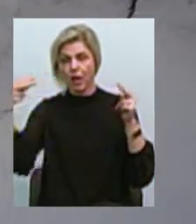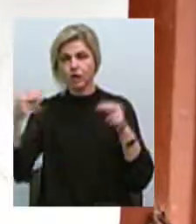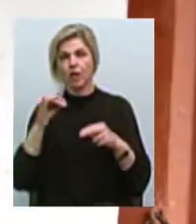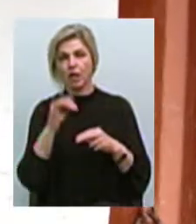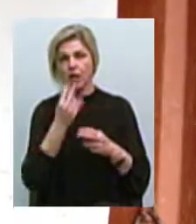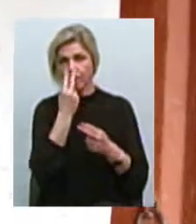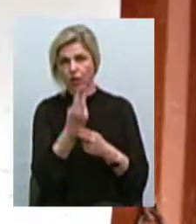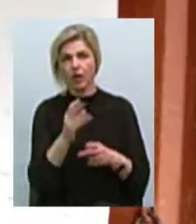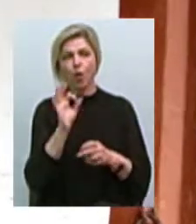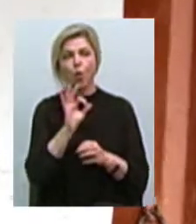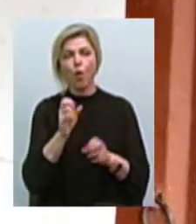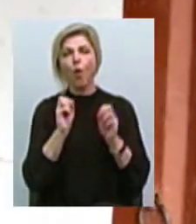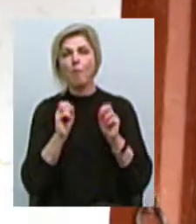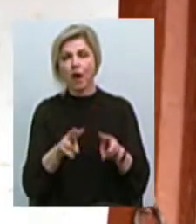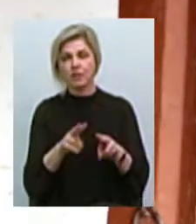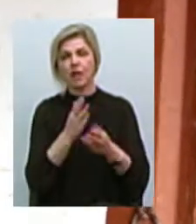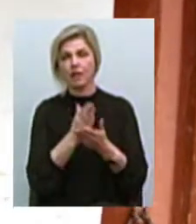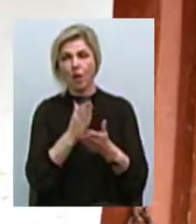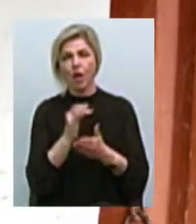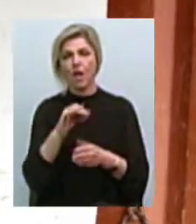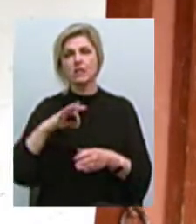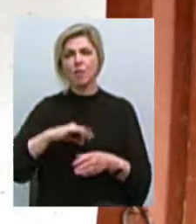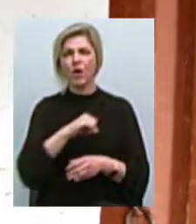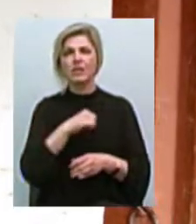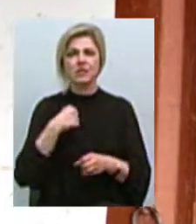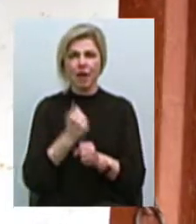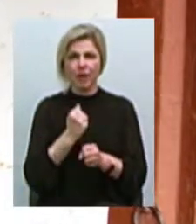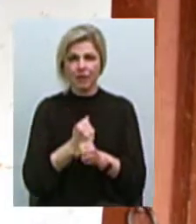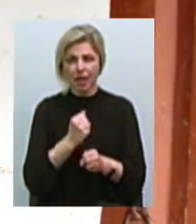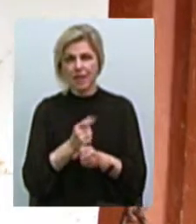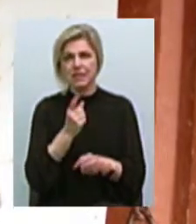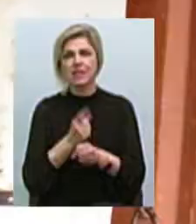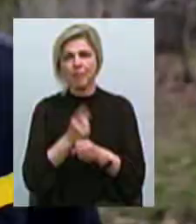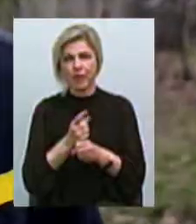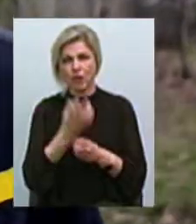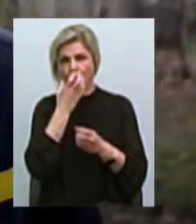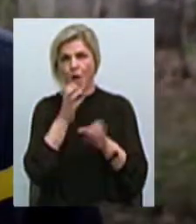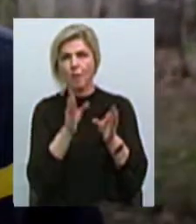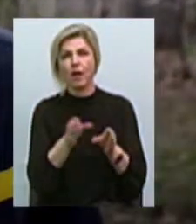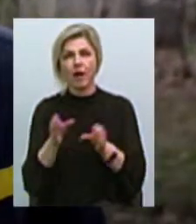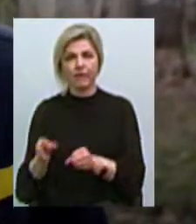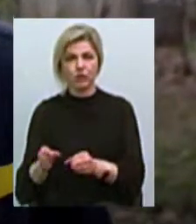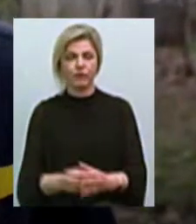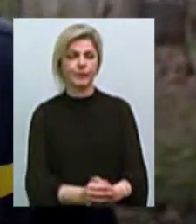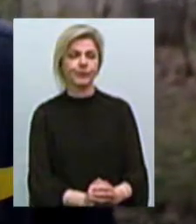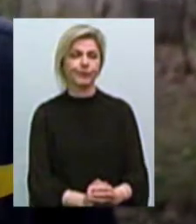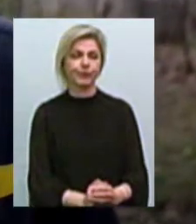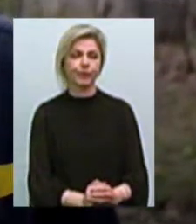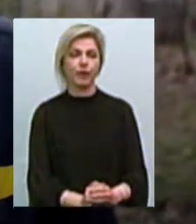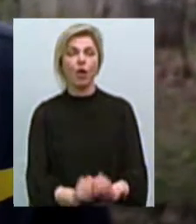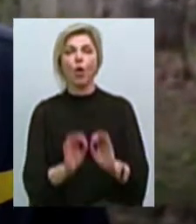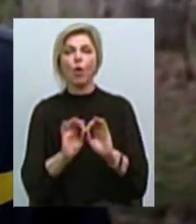перевантаження електромережі та використання саморобних чи несертифікованих обігрівачів. Було роз'яснено правила поведінки